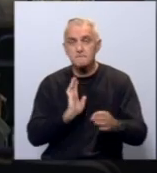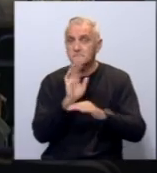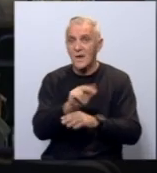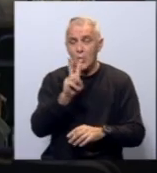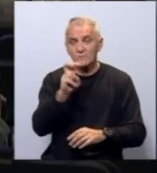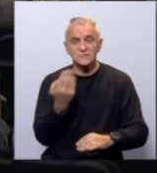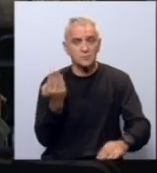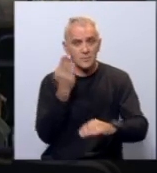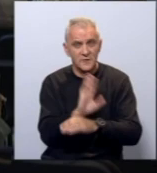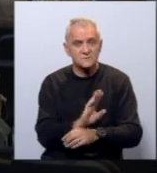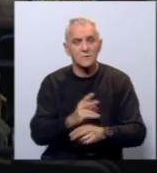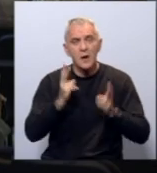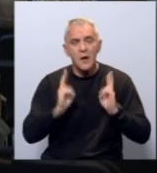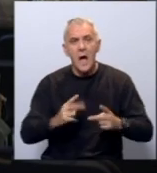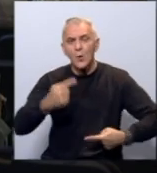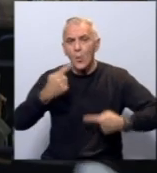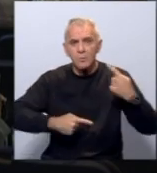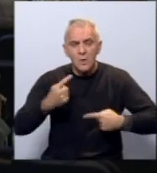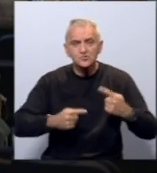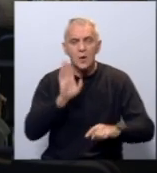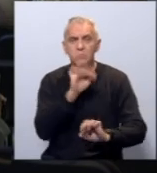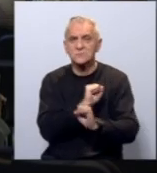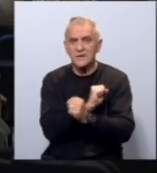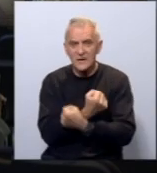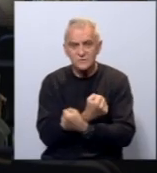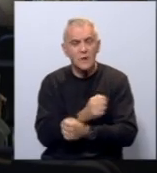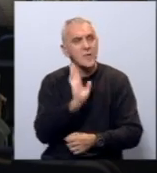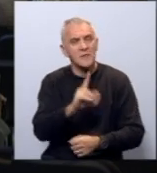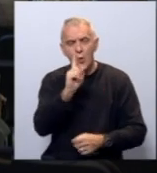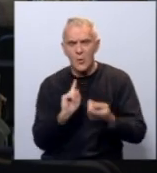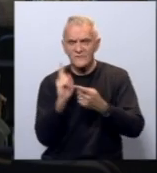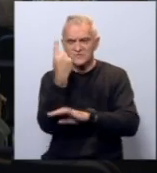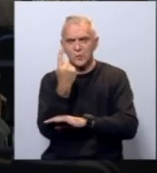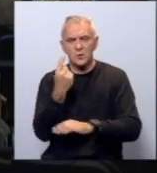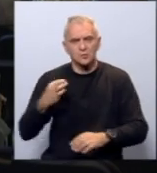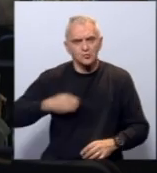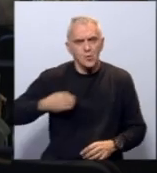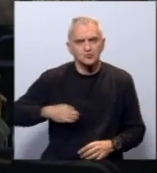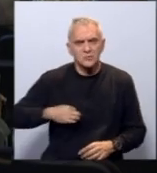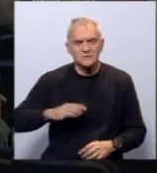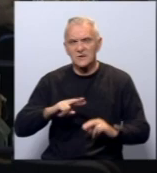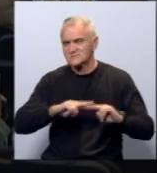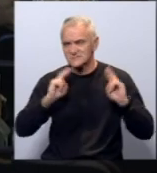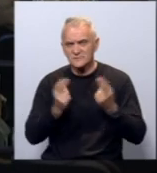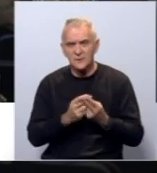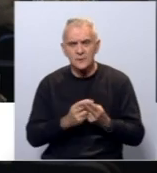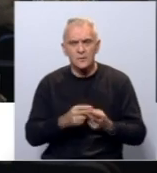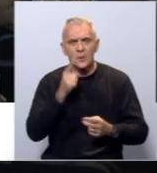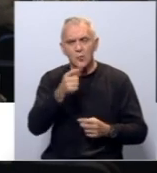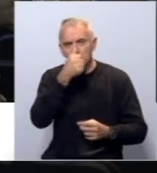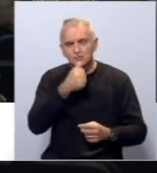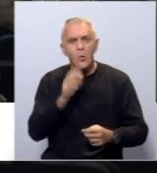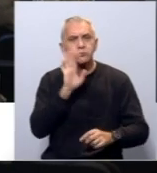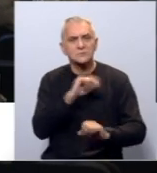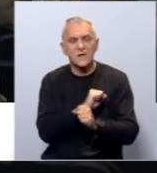zvaničnika kako političara iz Bosni i Hercegovine, tako visokih dužnostnika iz cijelog svijeta i upravo to je ono što bi